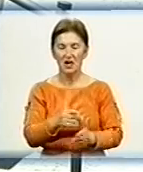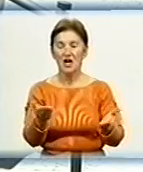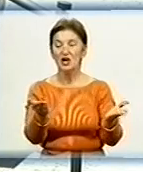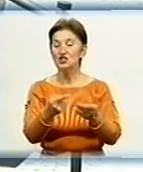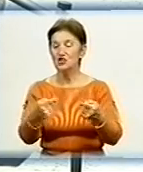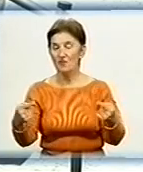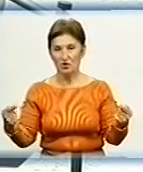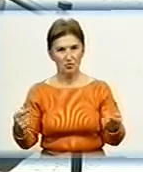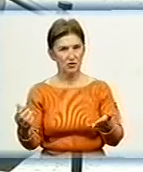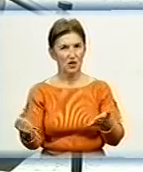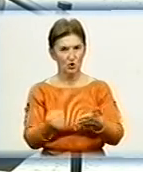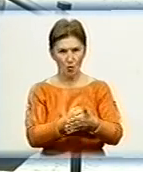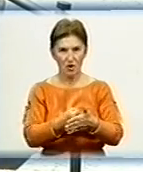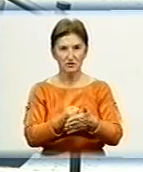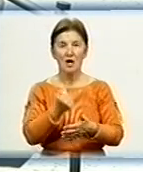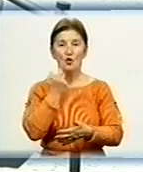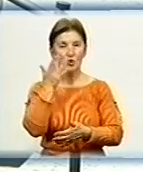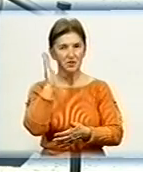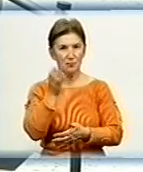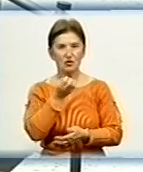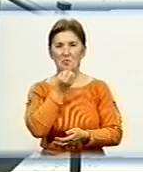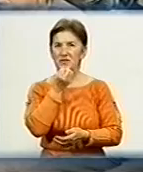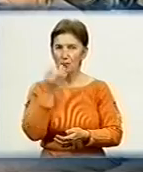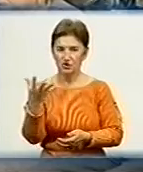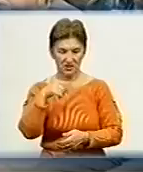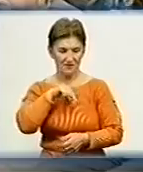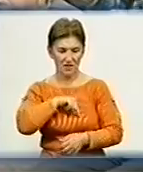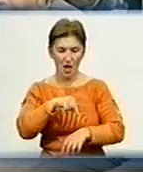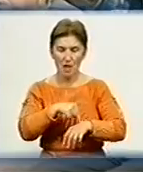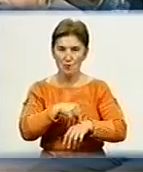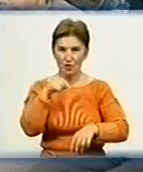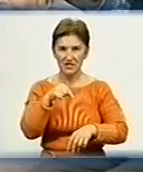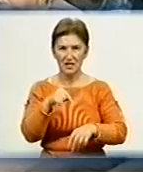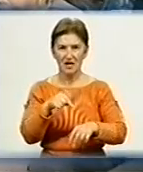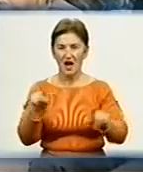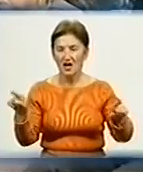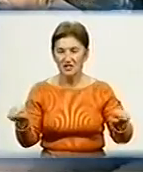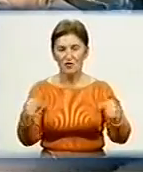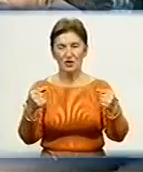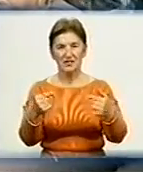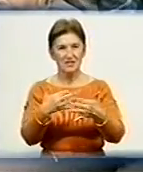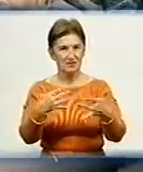'ємося, коли ми будемо на позитивних емоціях творити усі справи.